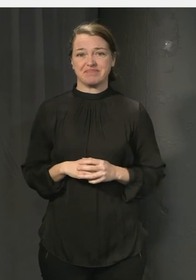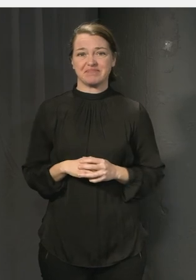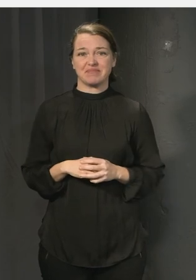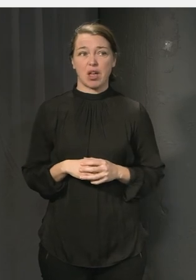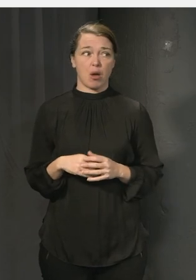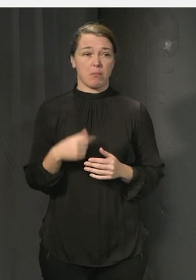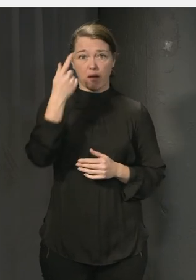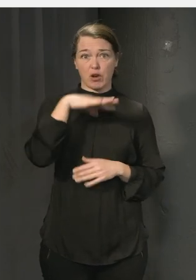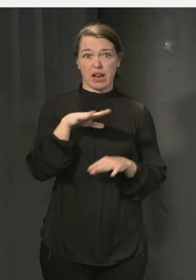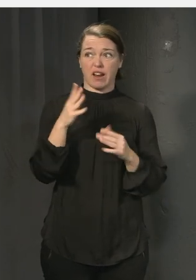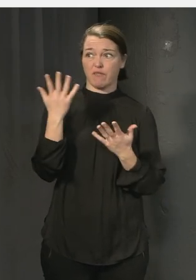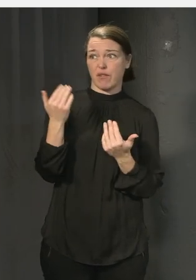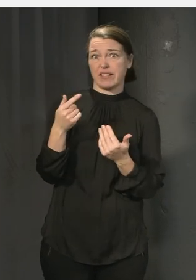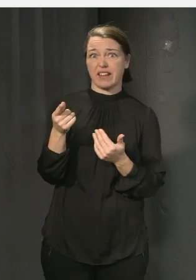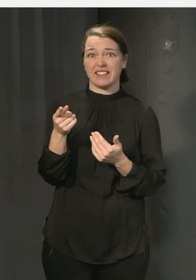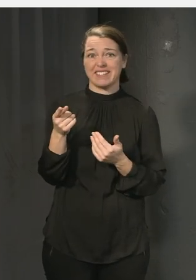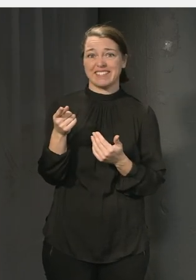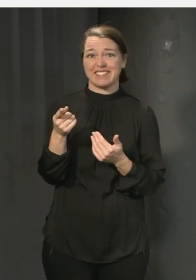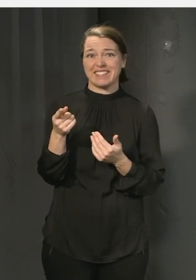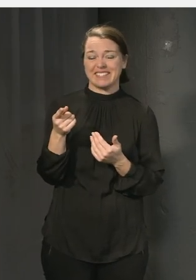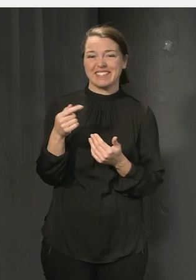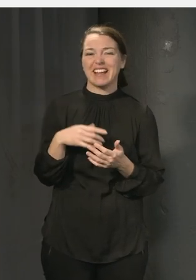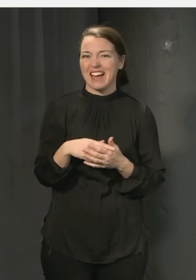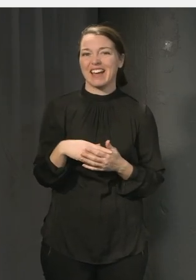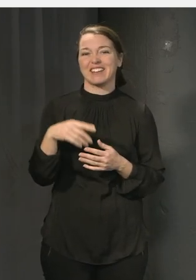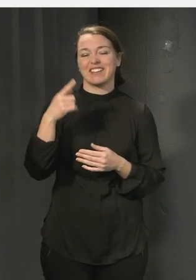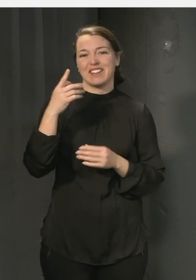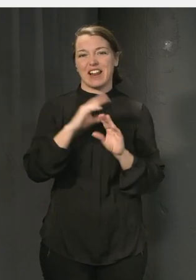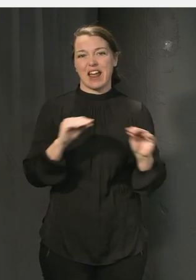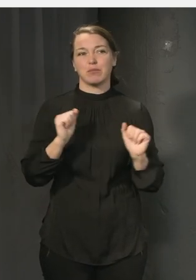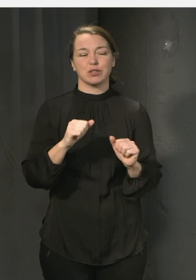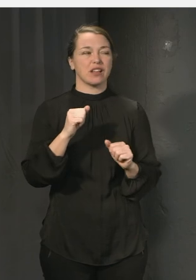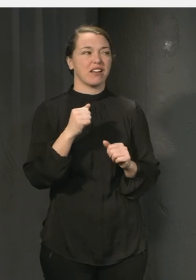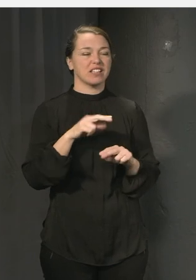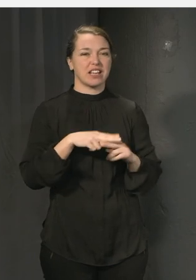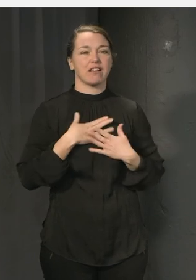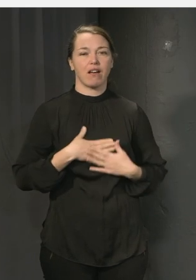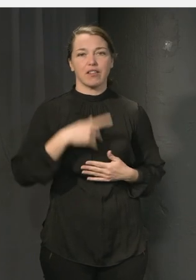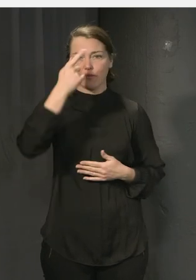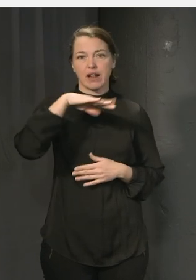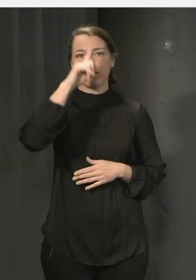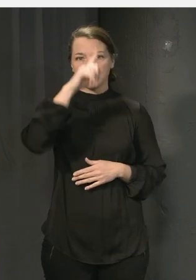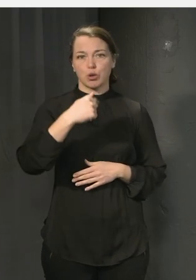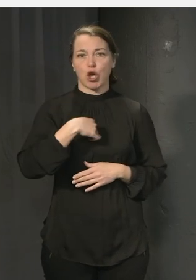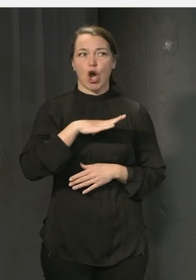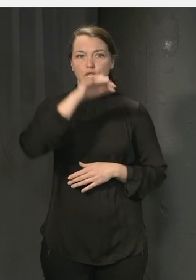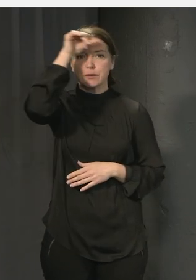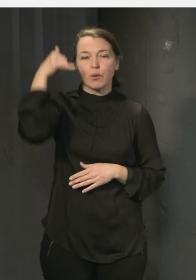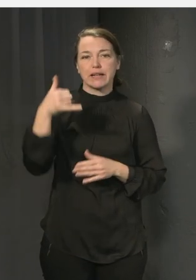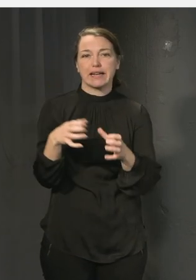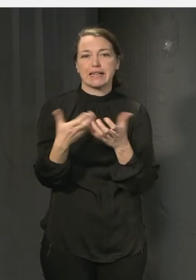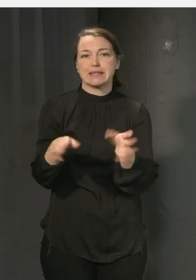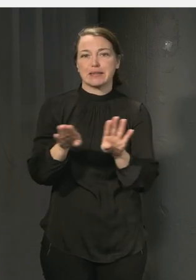förväntas att föräldrarna har att man har någon form av förståelse för komplexiteten och svårigheten och att man möts kring den där